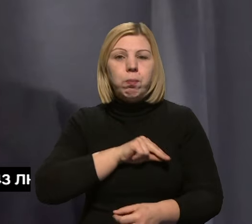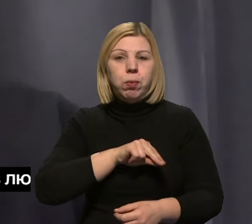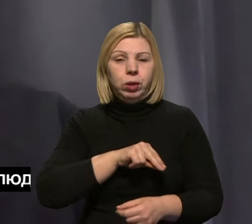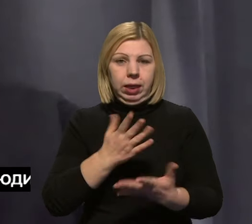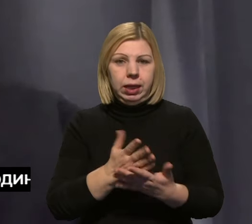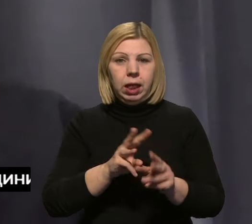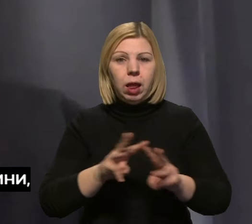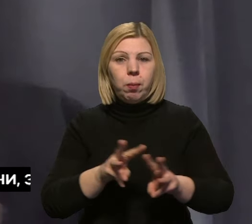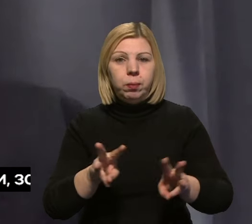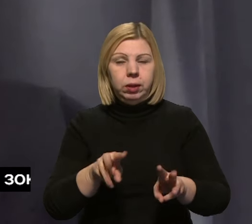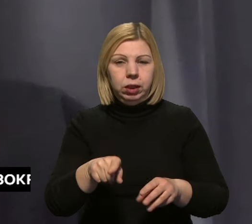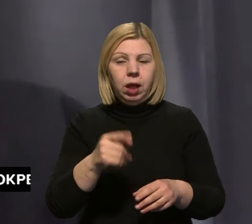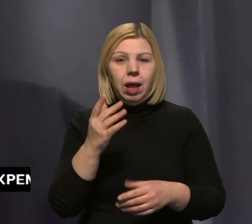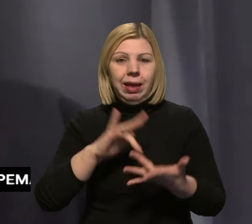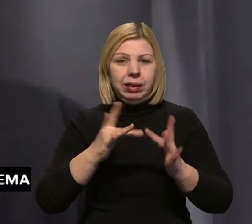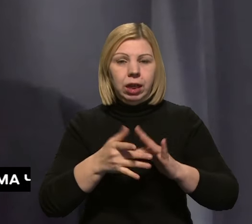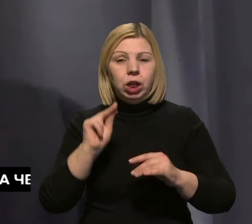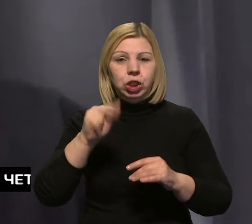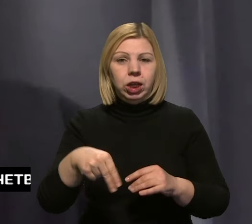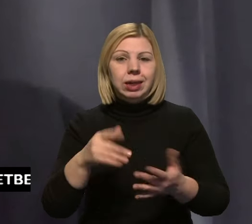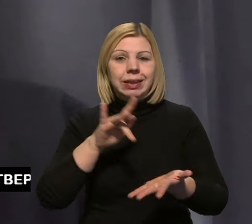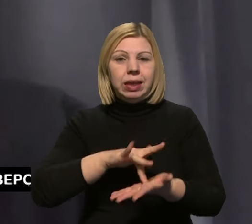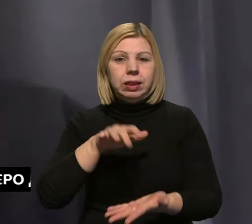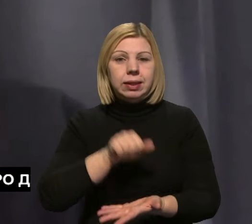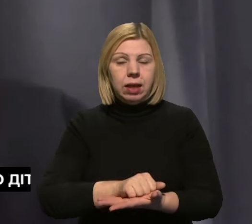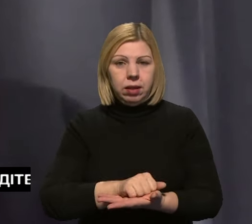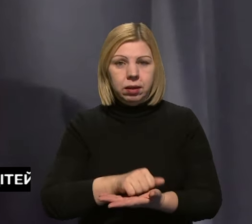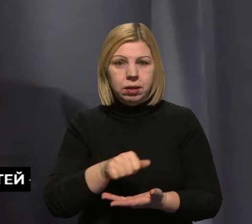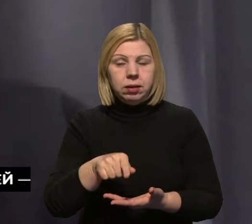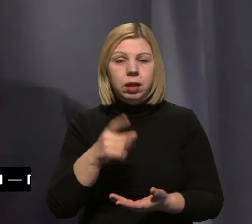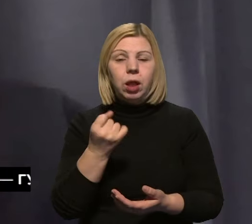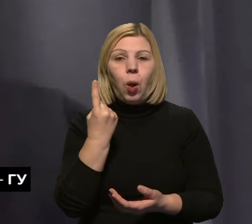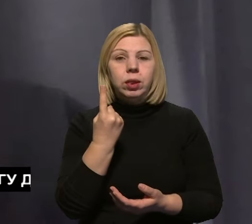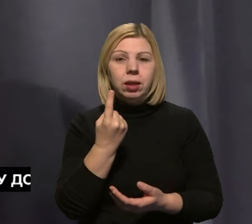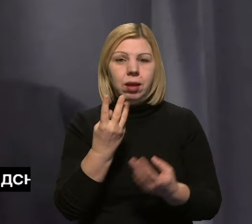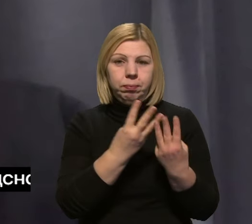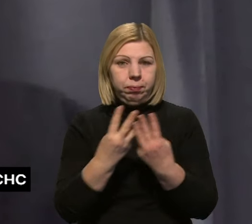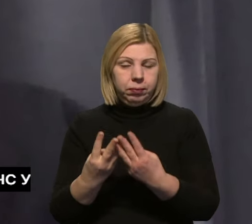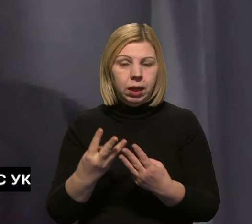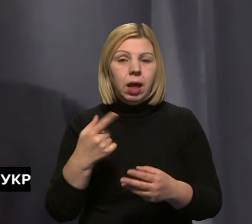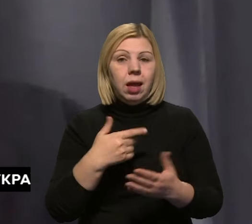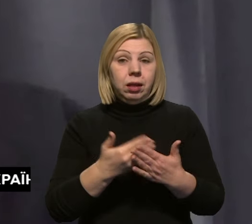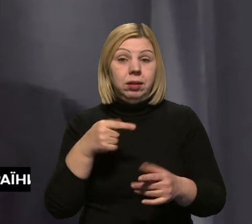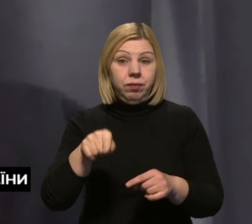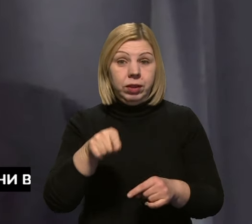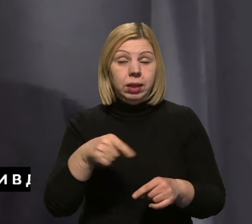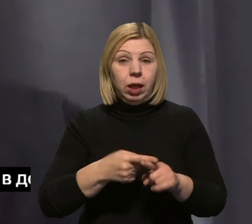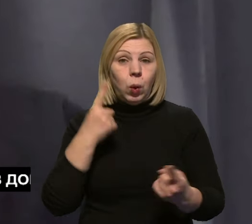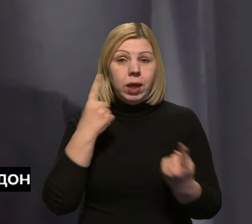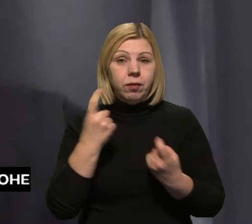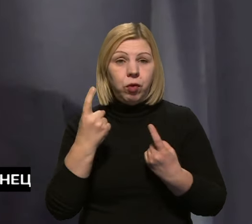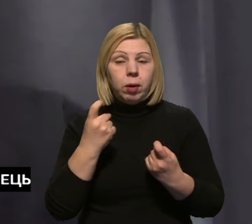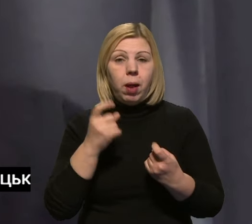платформах, через канали центру зайнятості на єдиному порталі вакансій. І, власне, звідти потім ця інформація